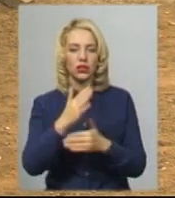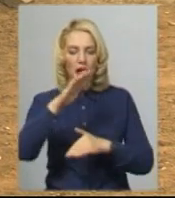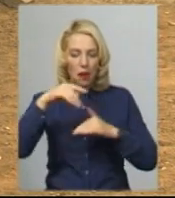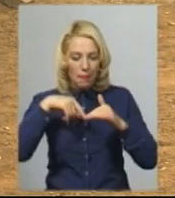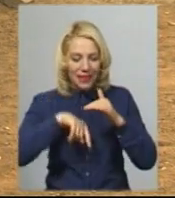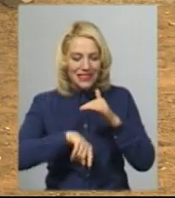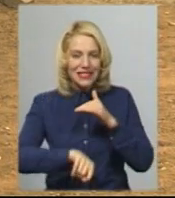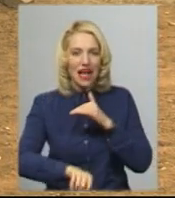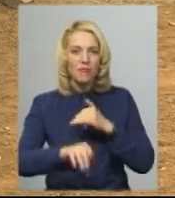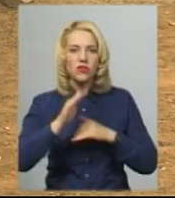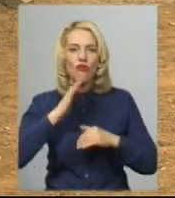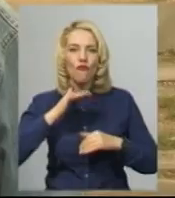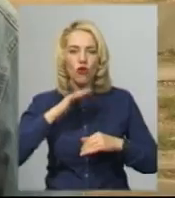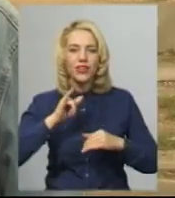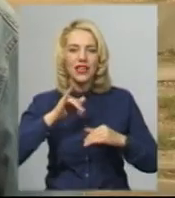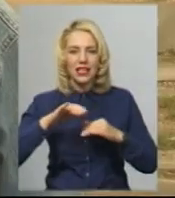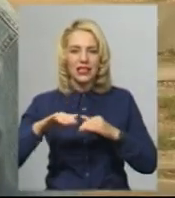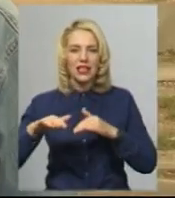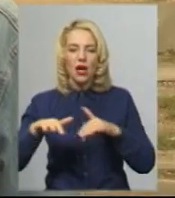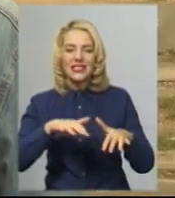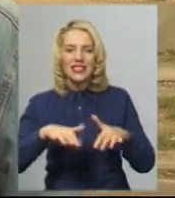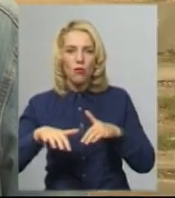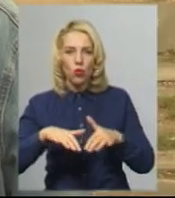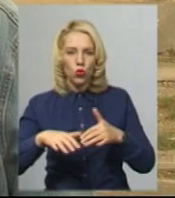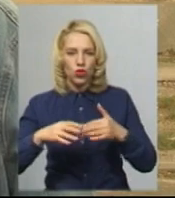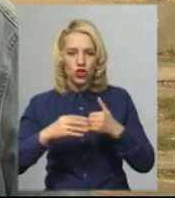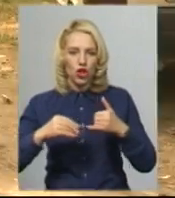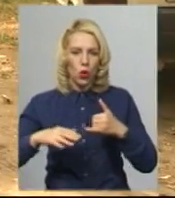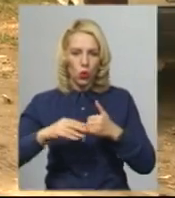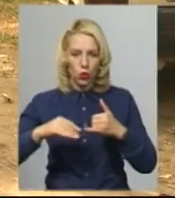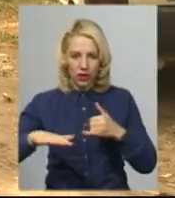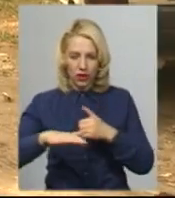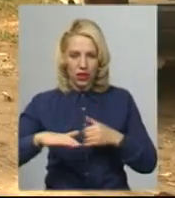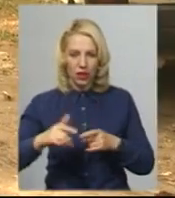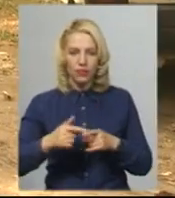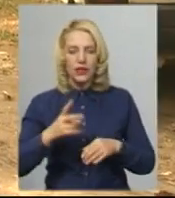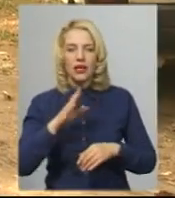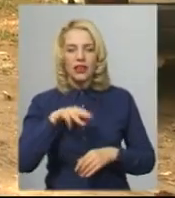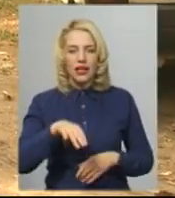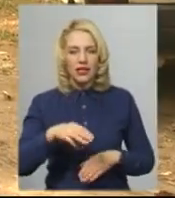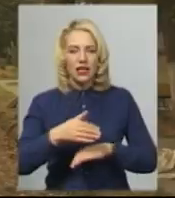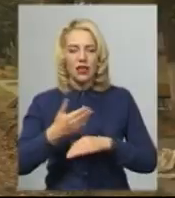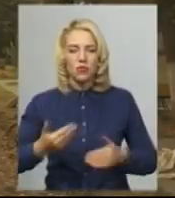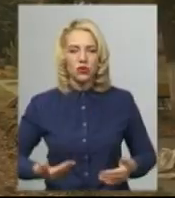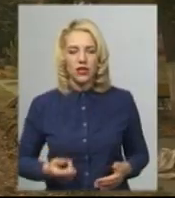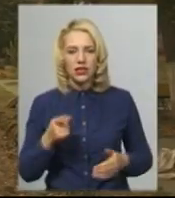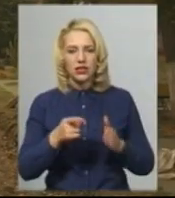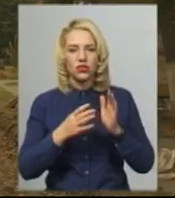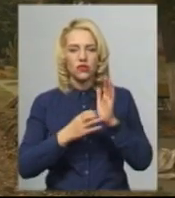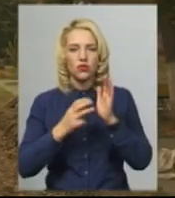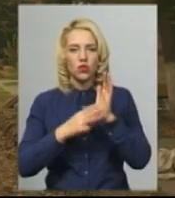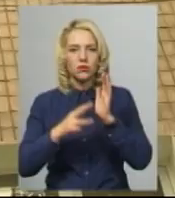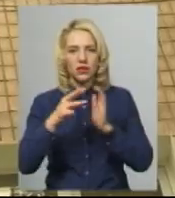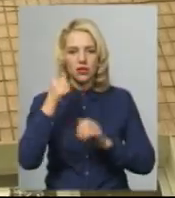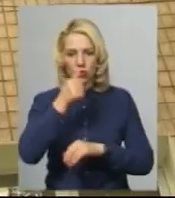поверхневі води і сипучі грунти. Тетяна Відернікова проживає на вулиці Соборній з 1972 року. Вона вважає, якщо